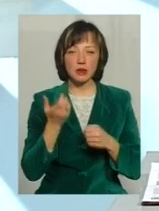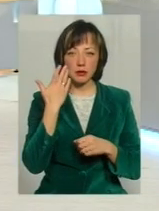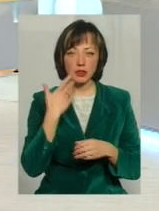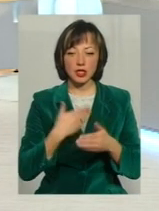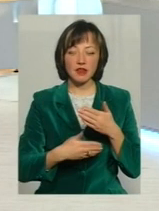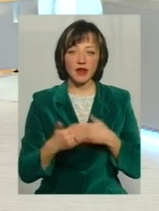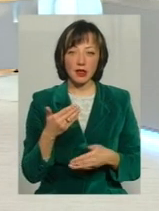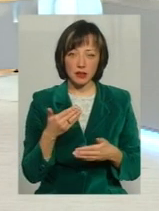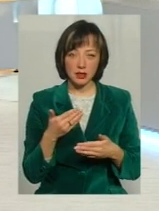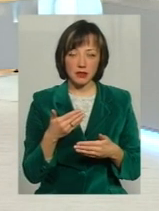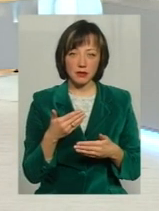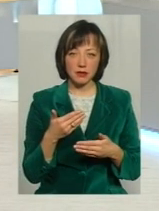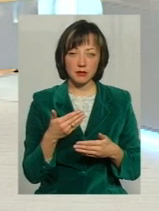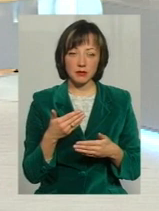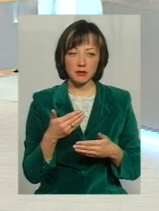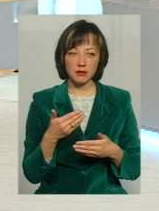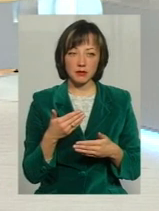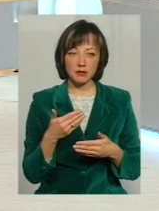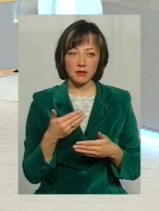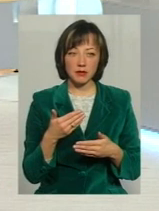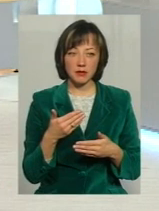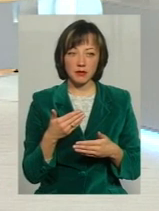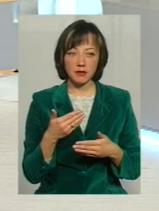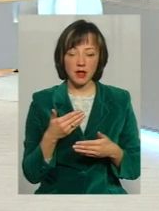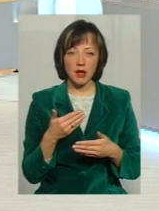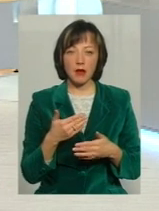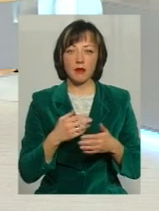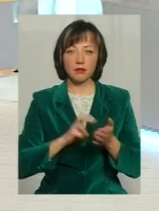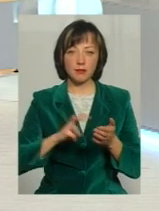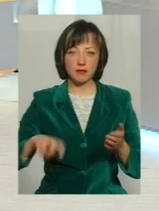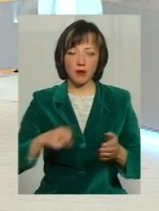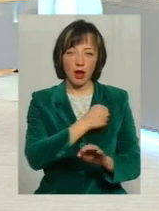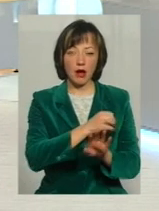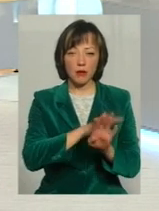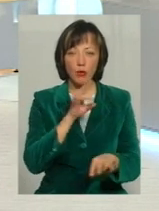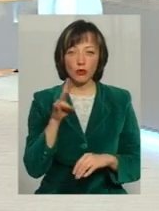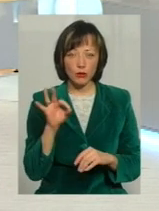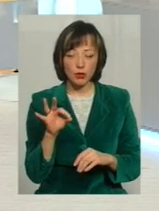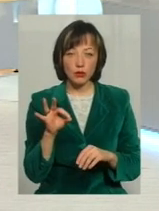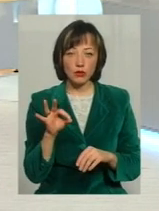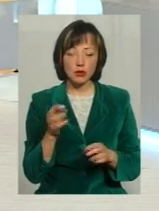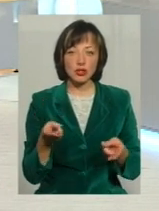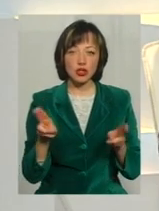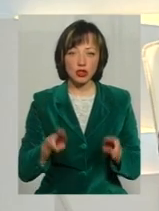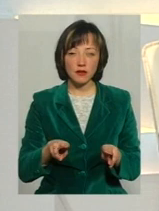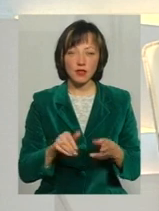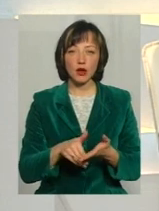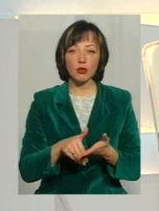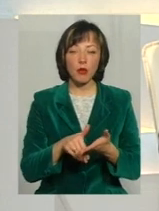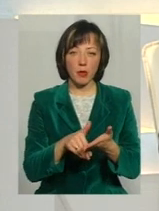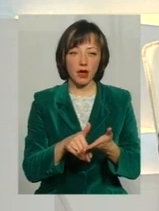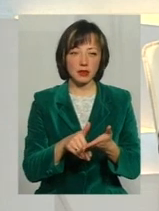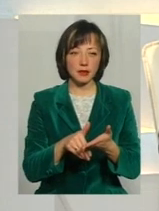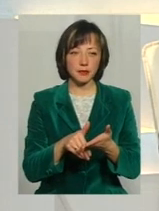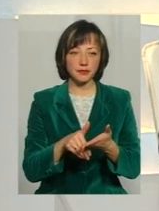інвалідність, пішов зі Збройних сил Однак він залишився допомагати